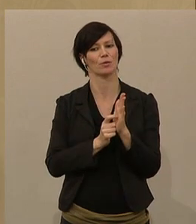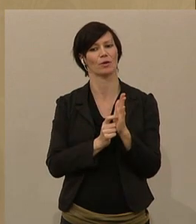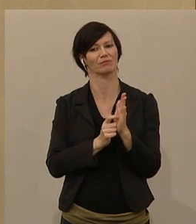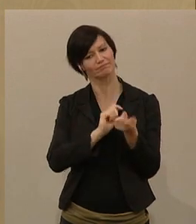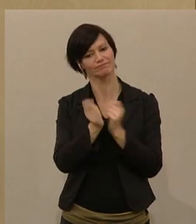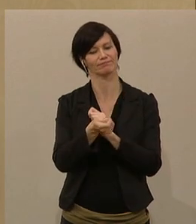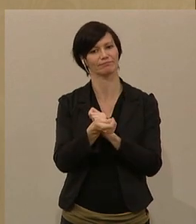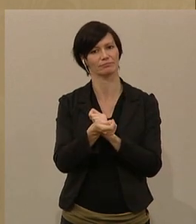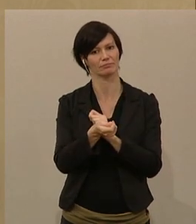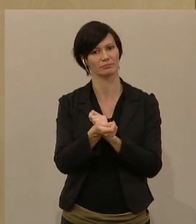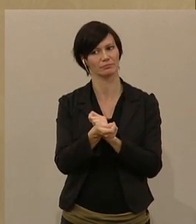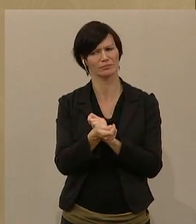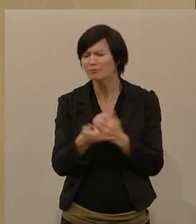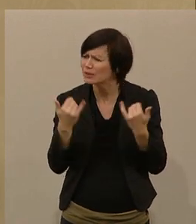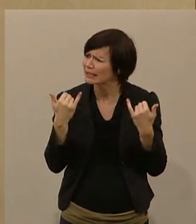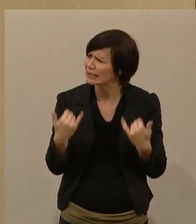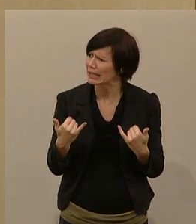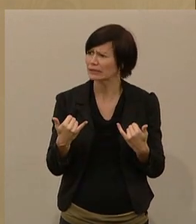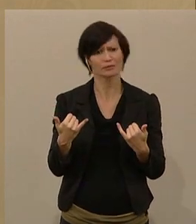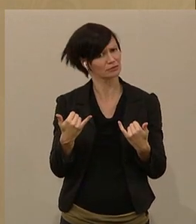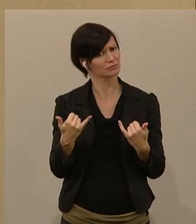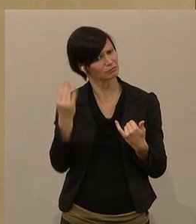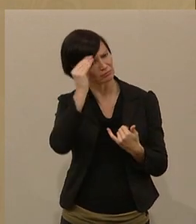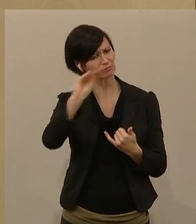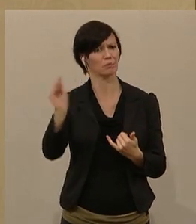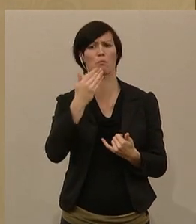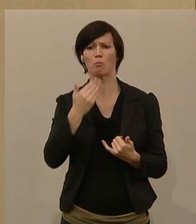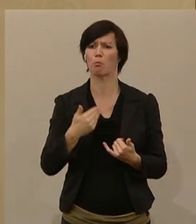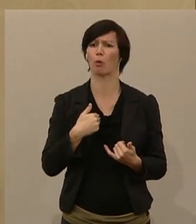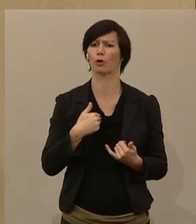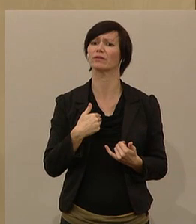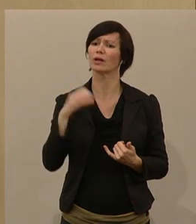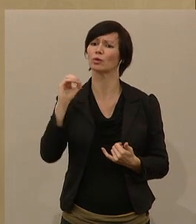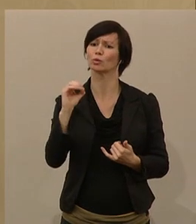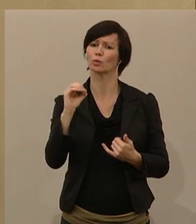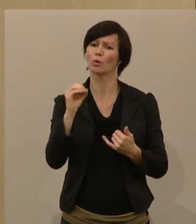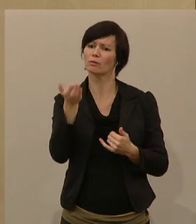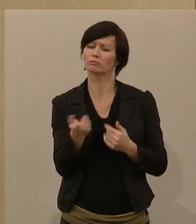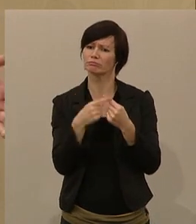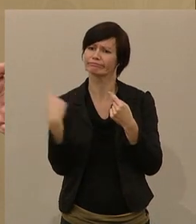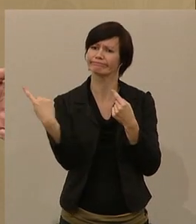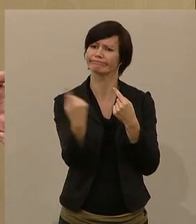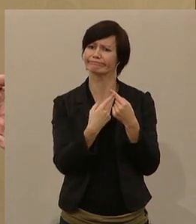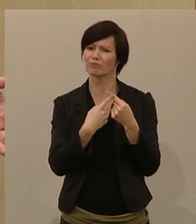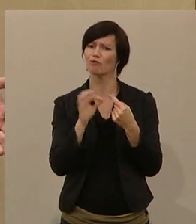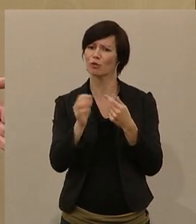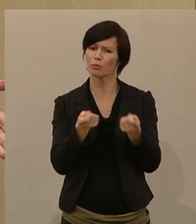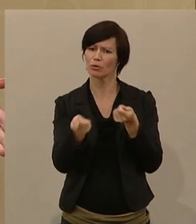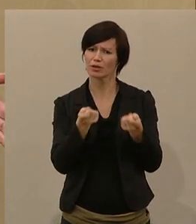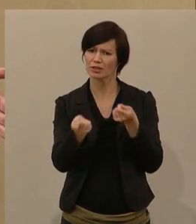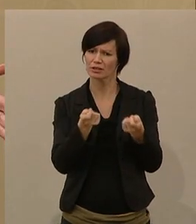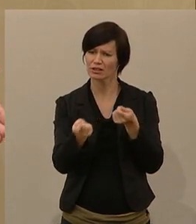Politiker ausgerufen wird, verstehe ich es überhaupt nicht, warum die Managergehälter in staatsnahen Betrieben nicht auch mit einer